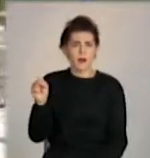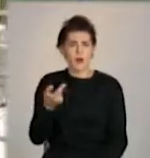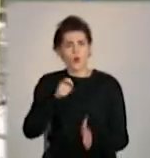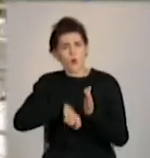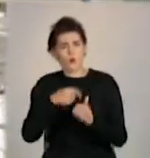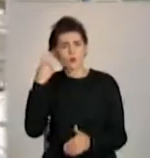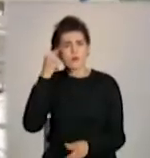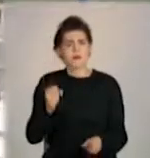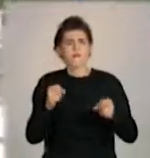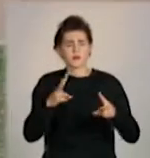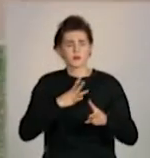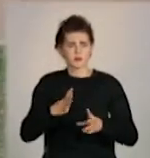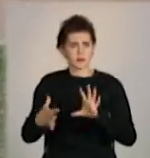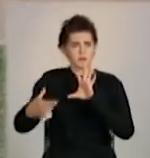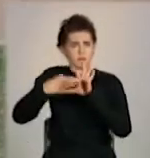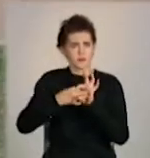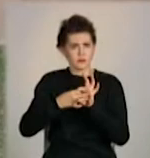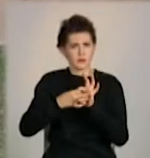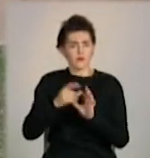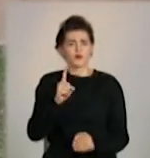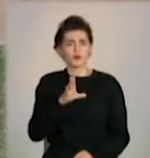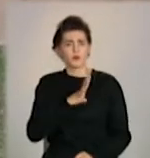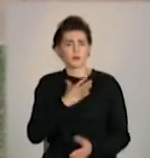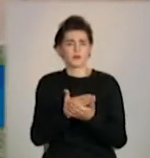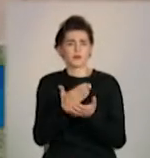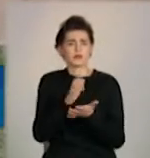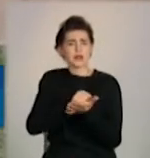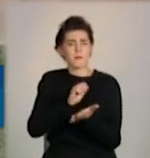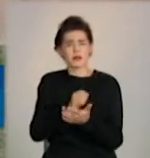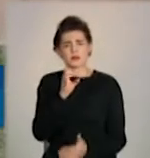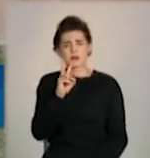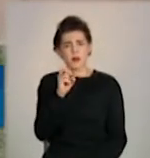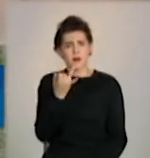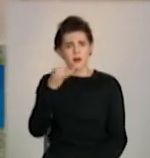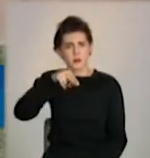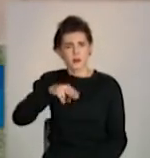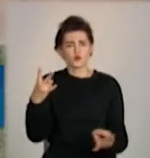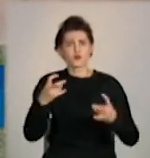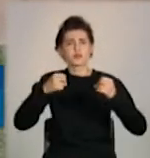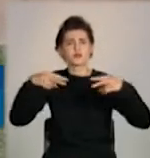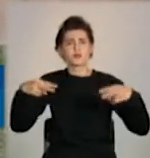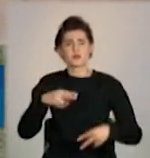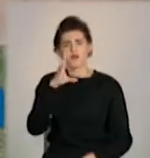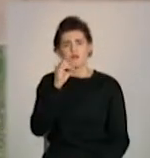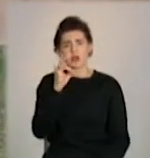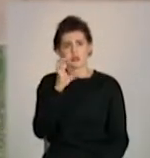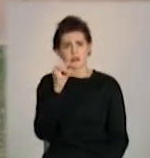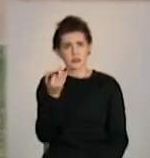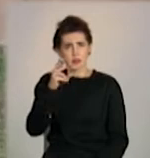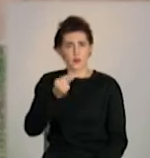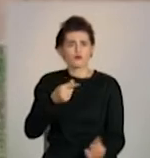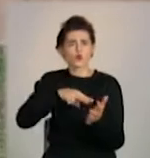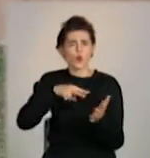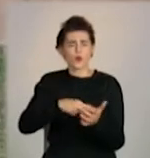налаштувати зв'язок із учнями. Для того, щоб проводити заняття в скайпі, потрібна версія преміум. Вона куштує наразі 300 гривень.